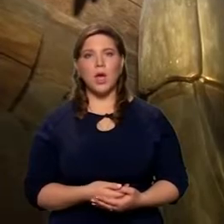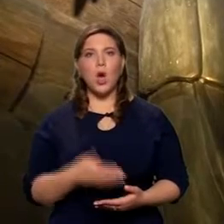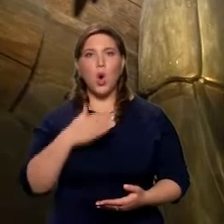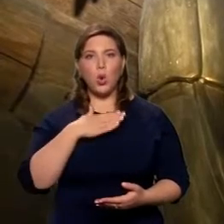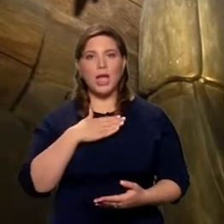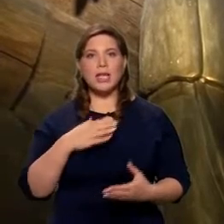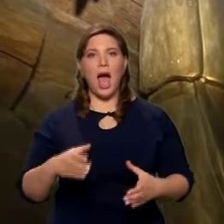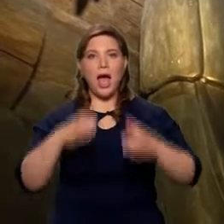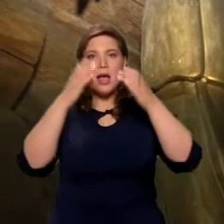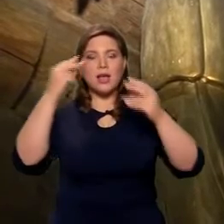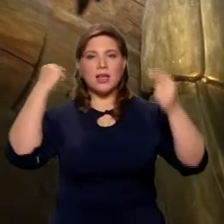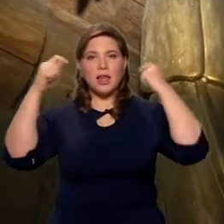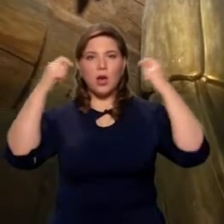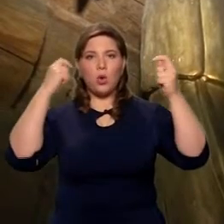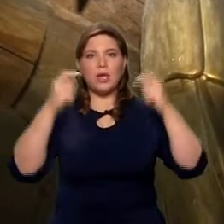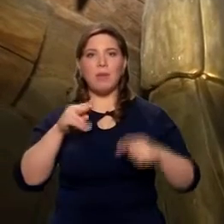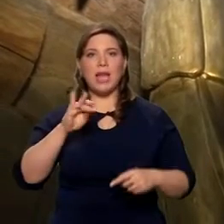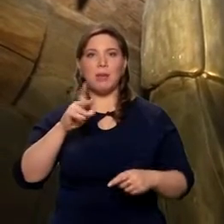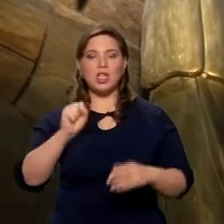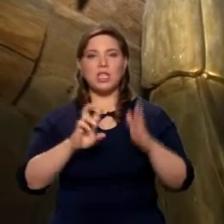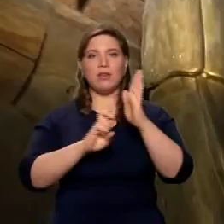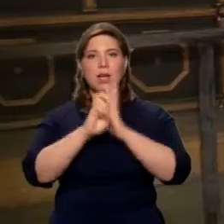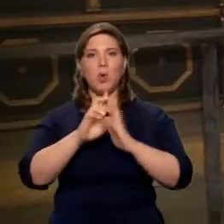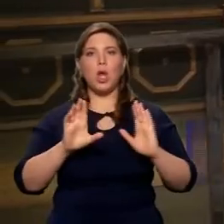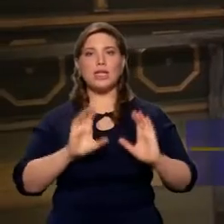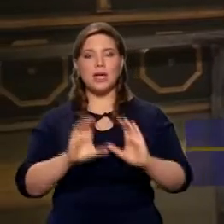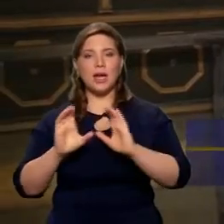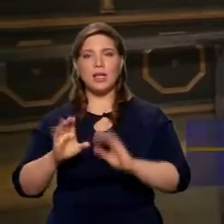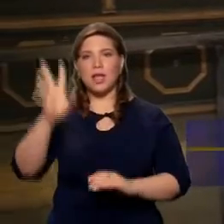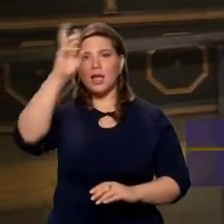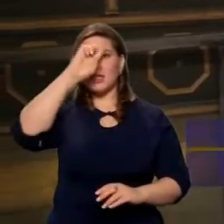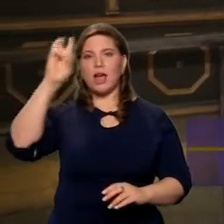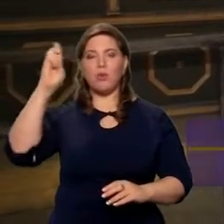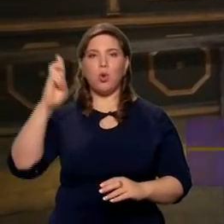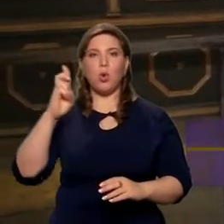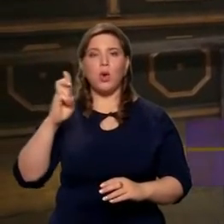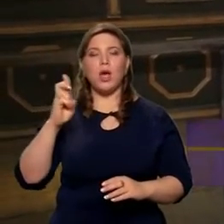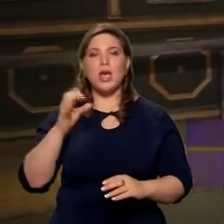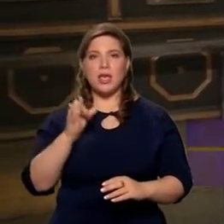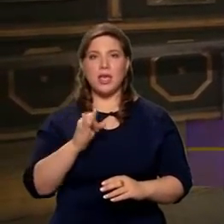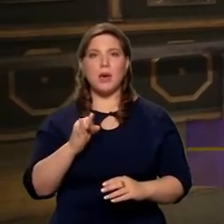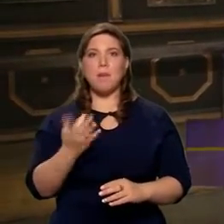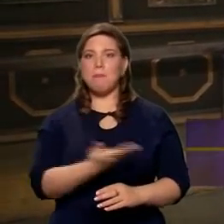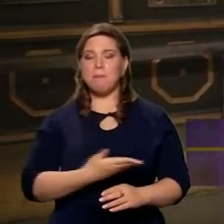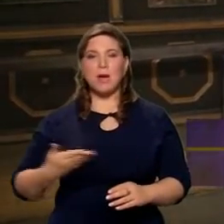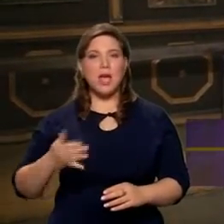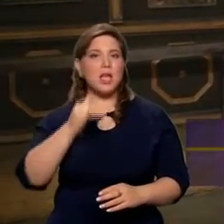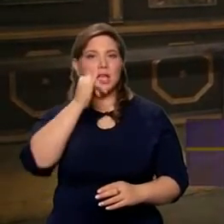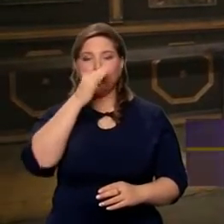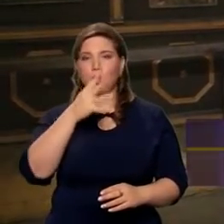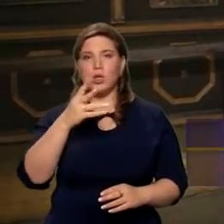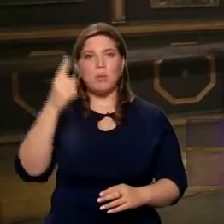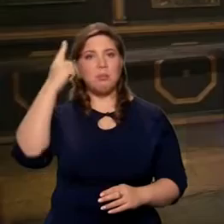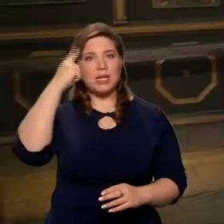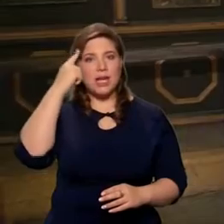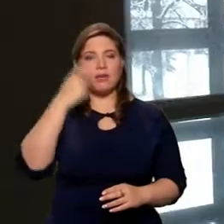Вот у нас вот колокольня приближенского самора, она сохранилась, слава богу, тут с часами. И как-то вот мы не